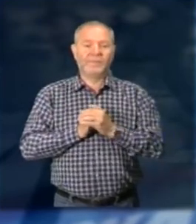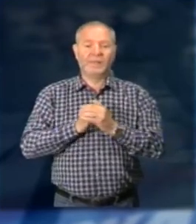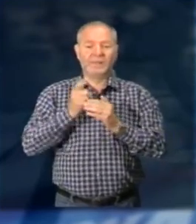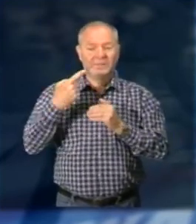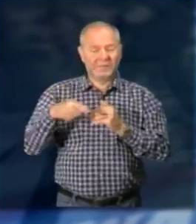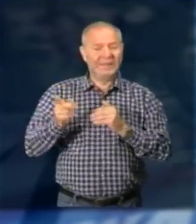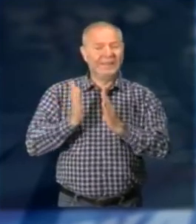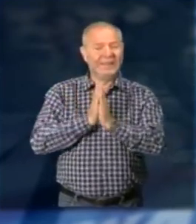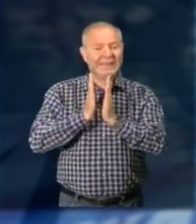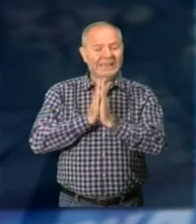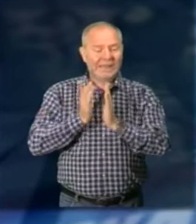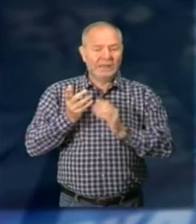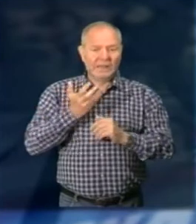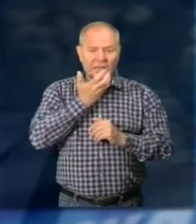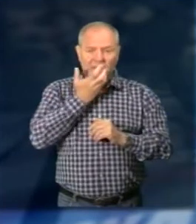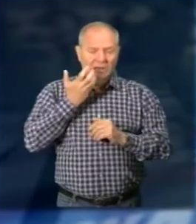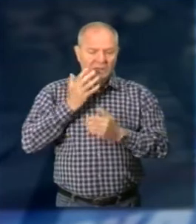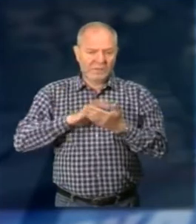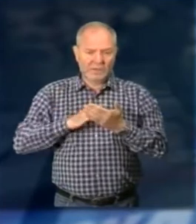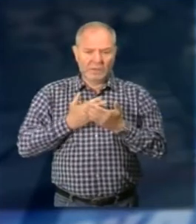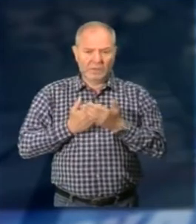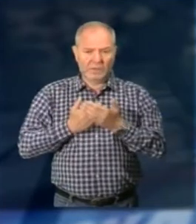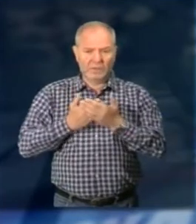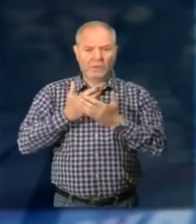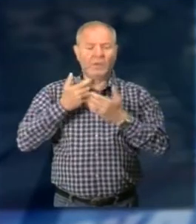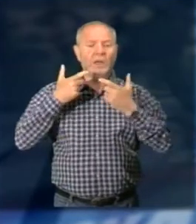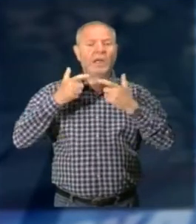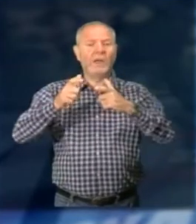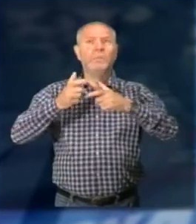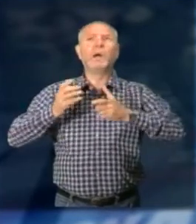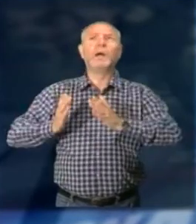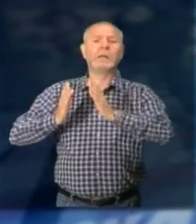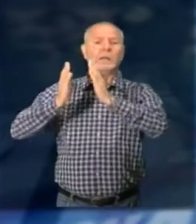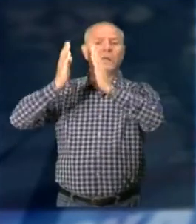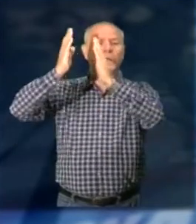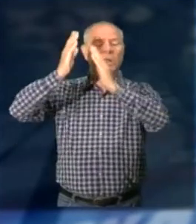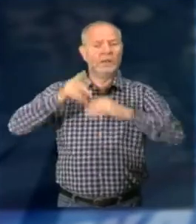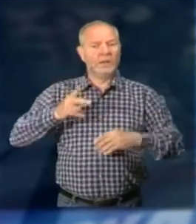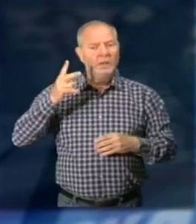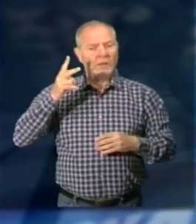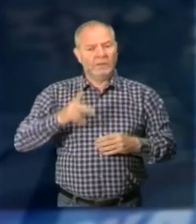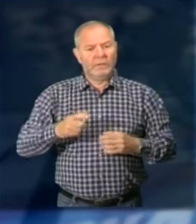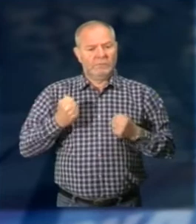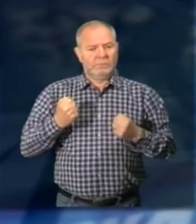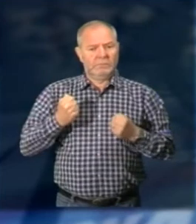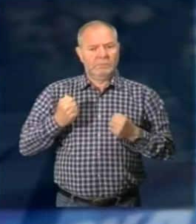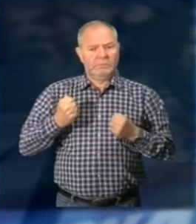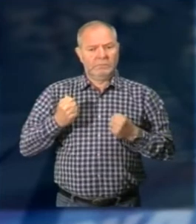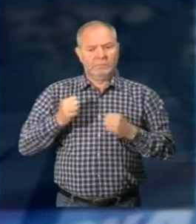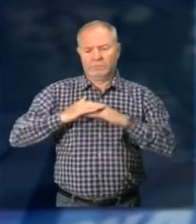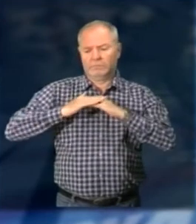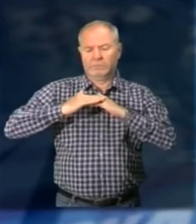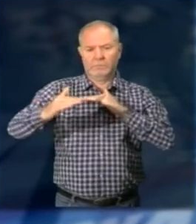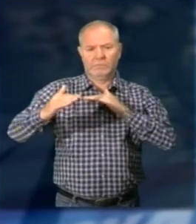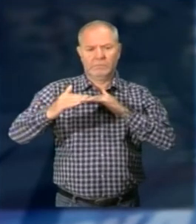chiesa, la parte iniziale, il campanile È sorta su qualcosa già di esistente, di